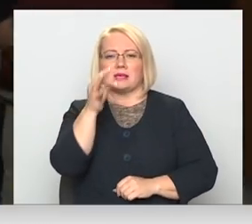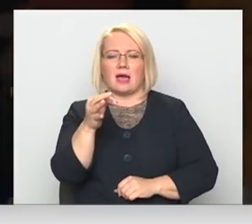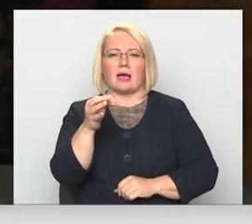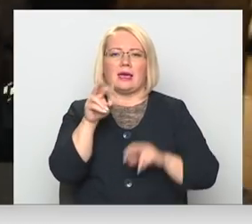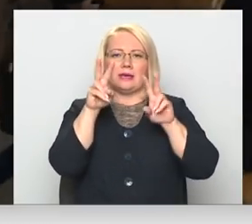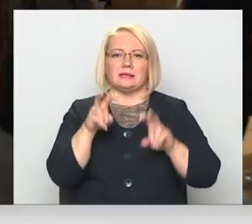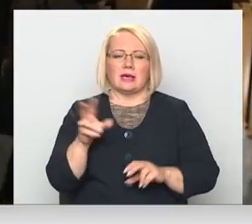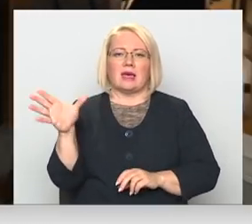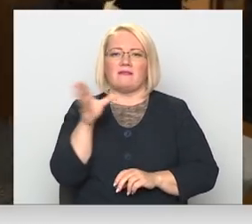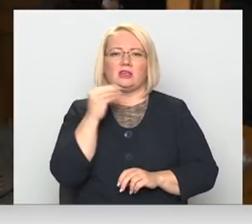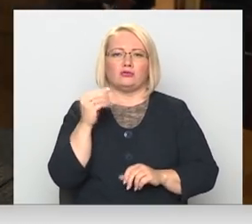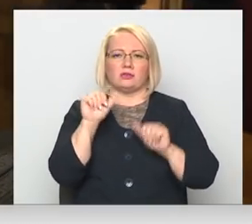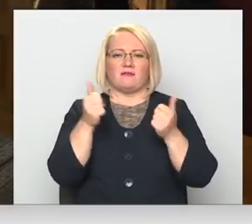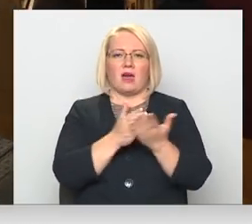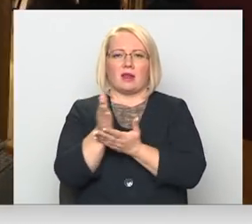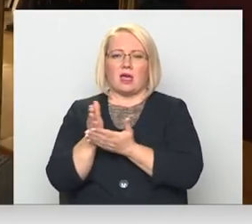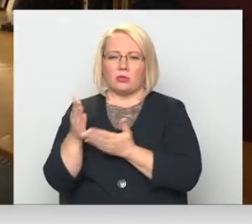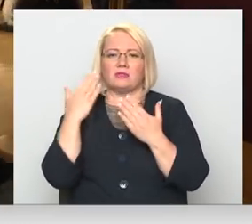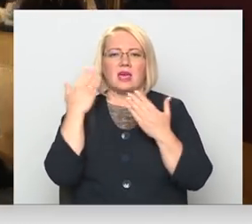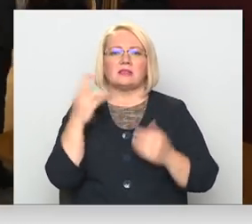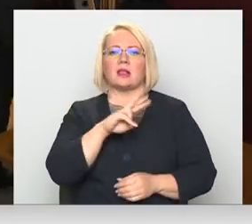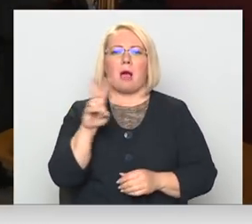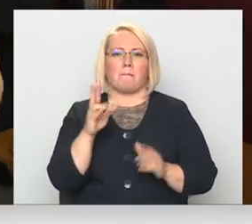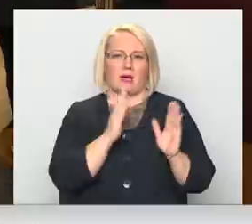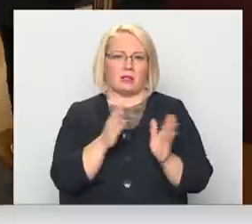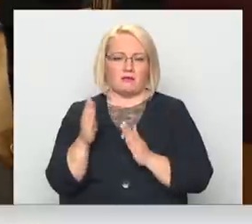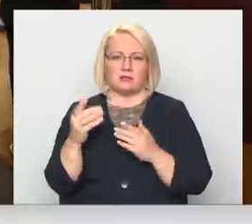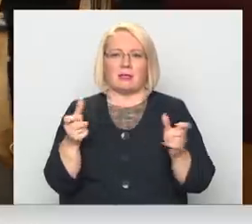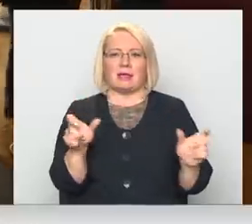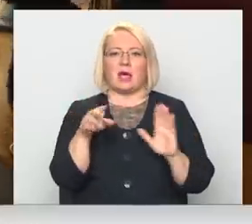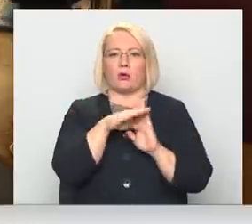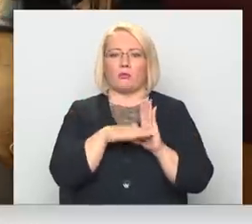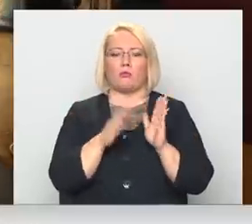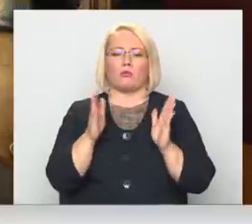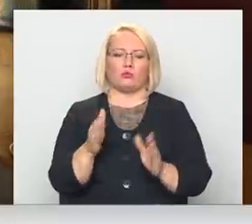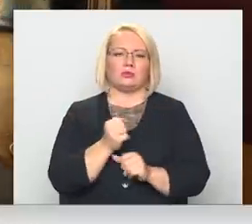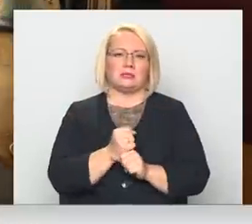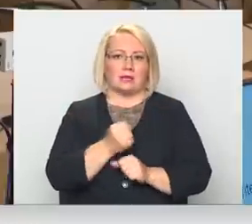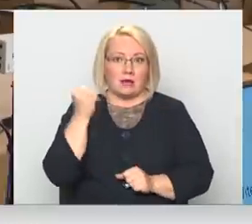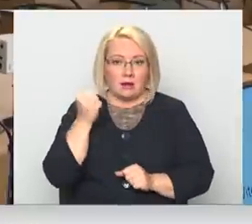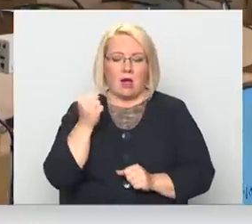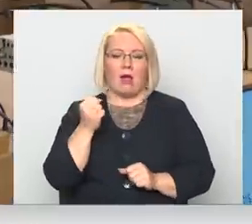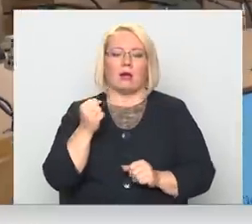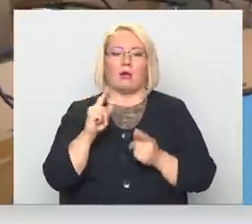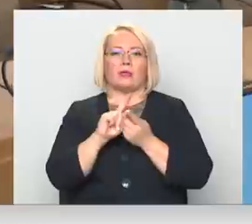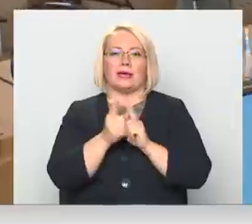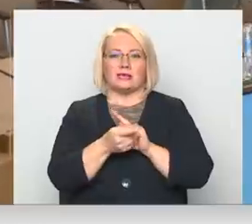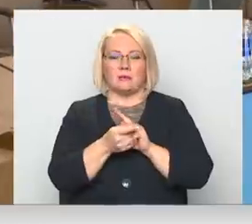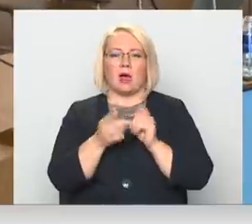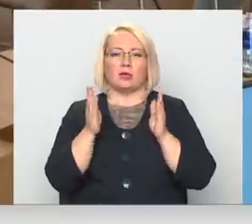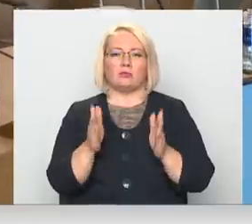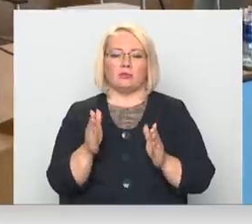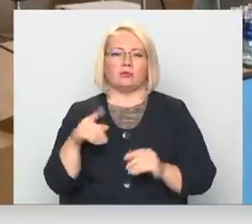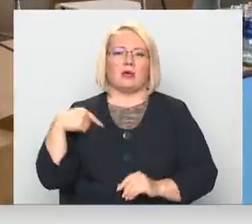to īsti nezinām, kam gatavoties. Izņemot to, ka ierobežojumu kļūst stingrāki un visticamāk izmaiņas stāsies